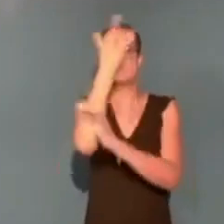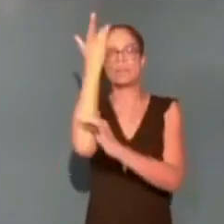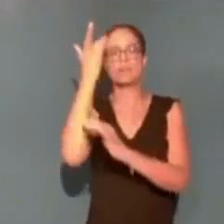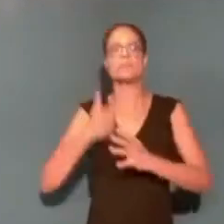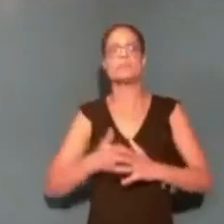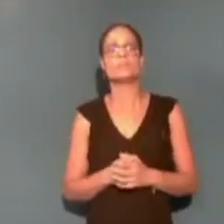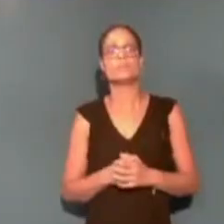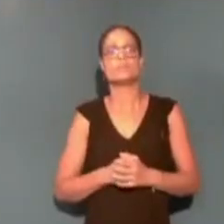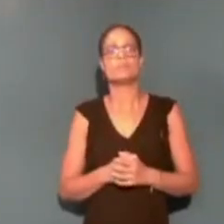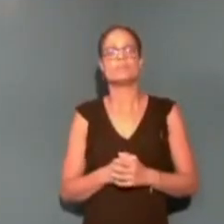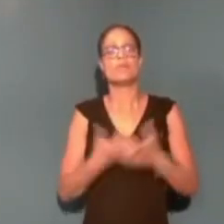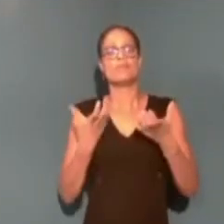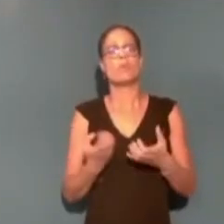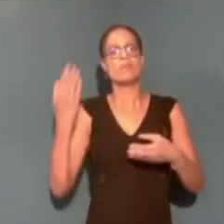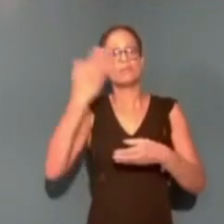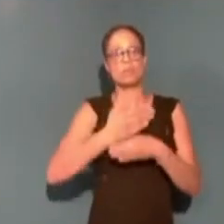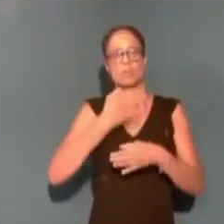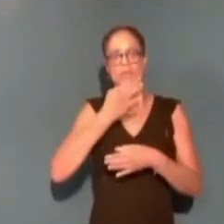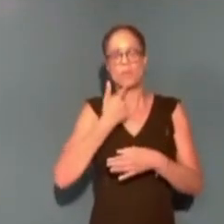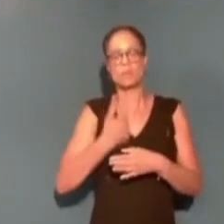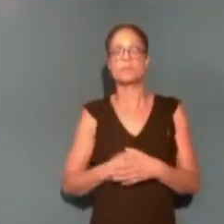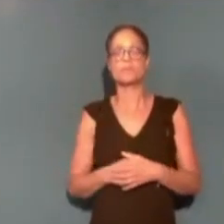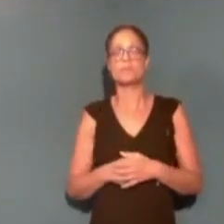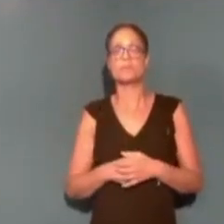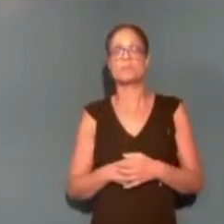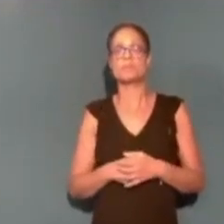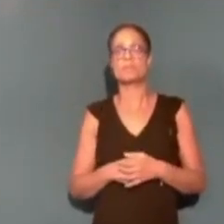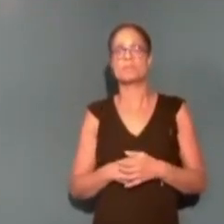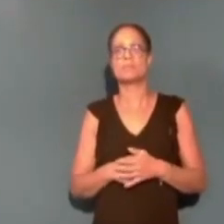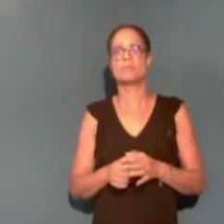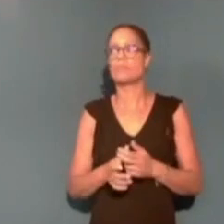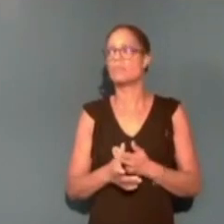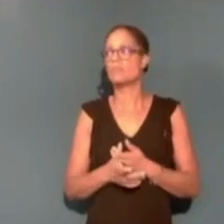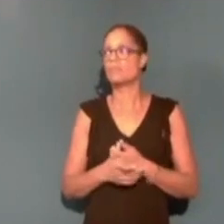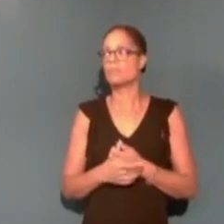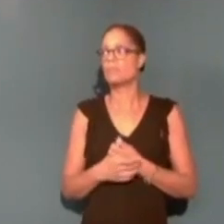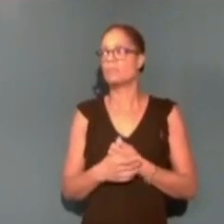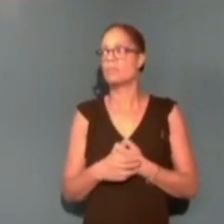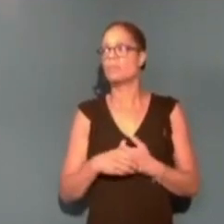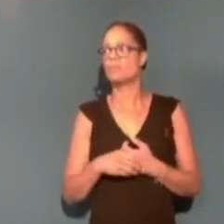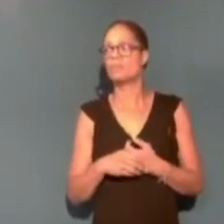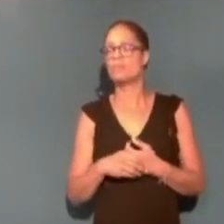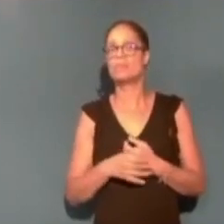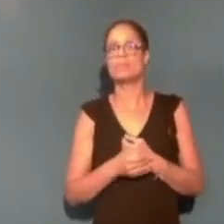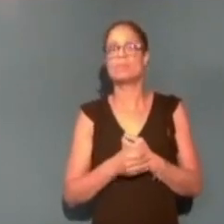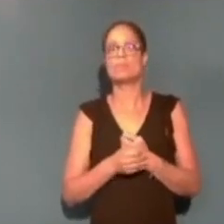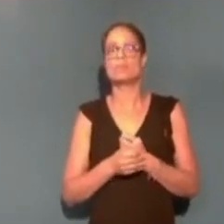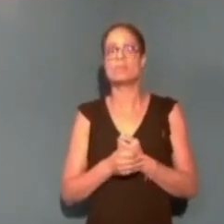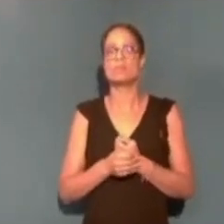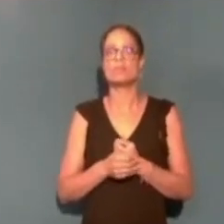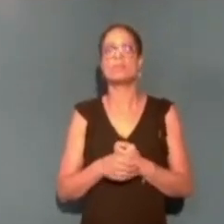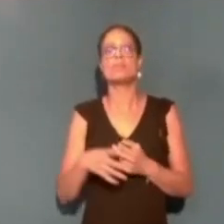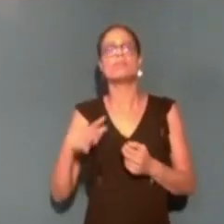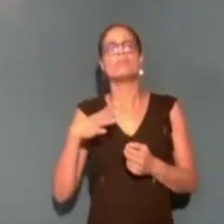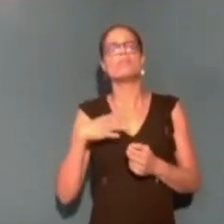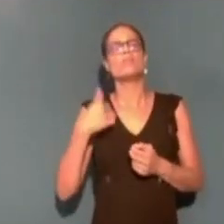Je veux intervenir. En tout cas, je vais commencer comme mes deux autres collègues. Il y une phrase du rapporteur qui